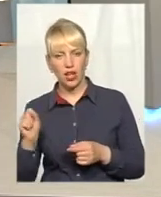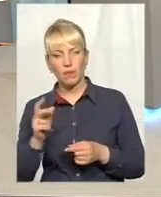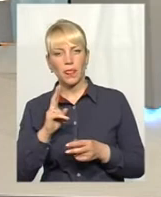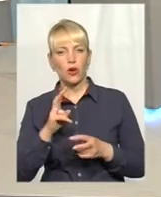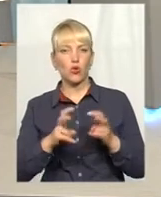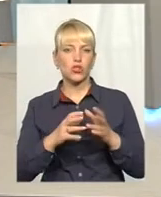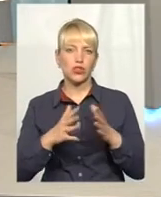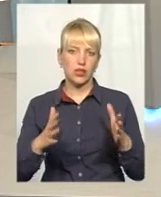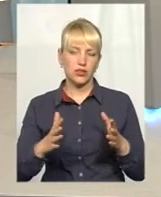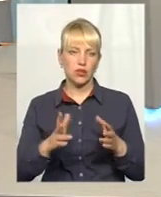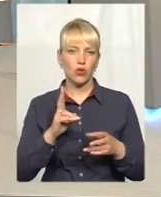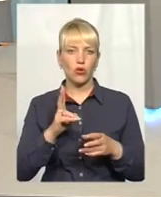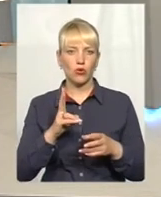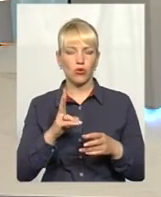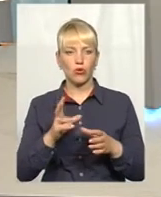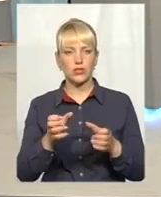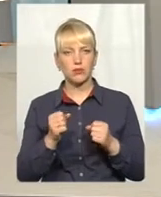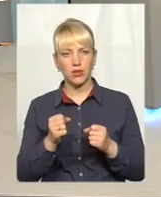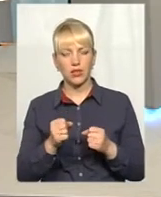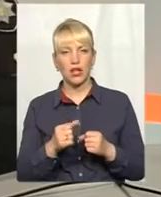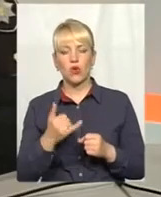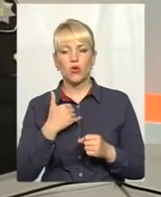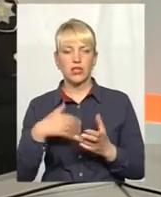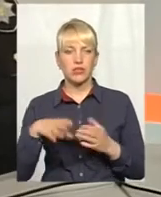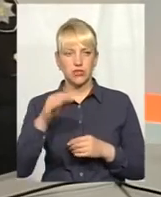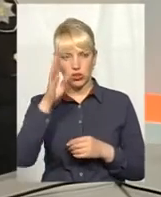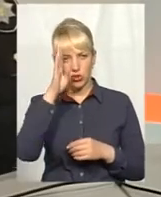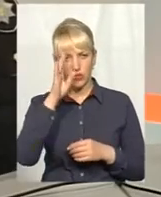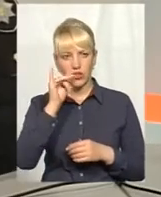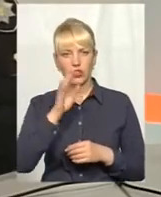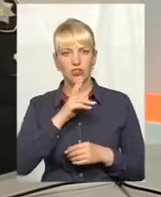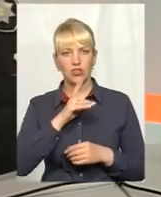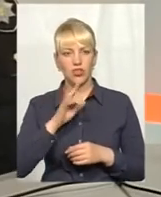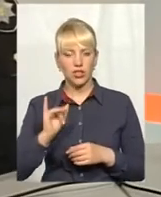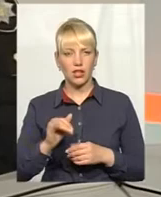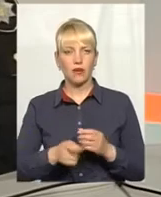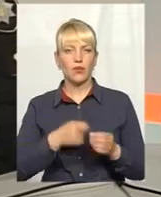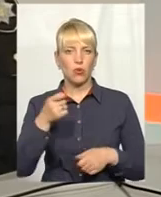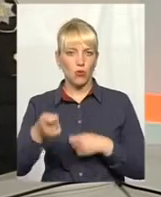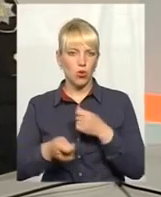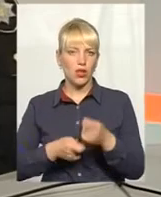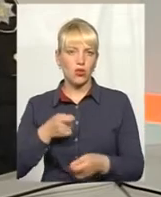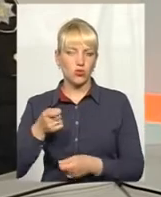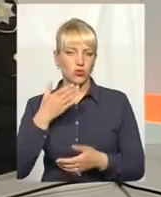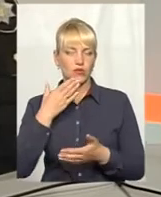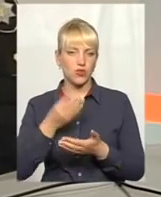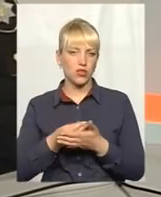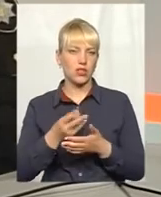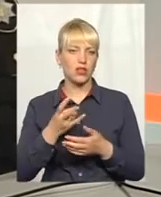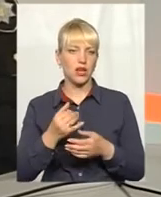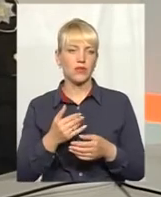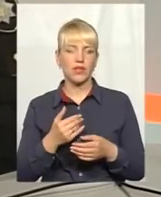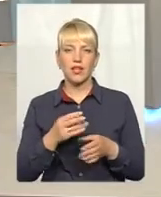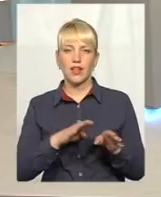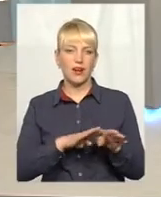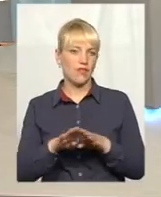більше? Чи кому віддаєте перевагу? Ні, в нас всі жінки і чоловіки подають свої заявки на рівних умов.